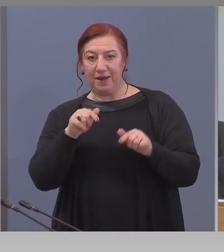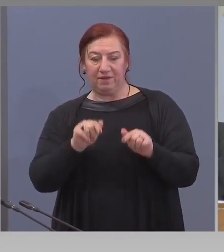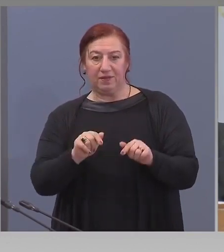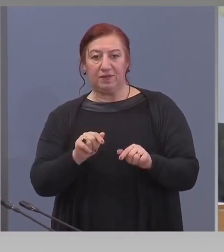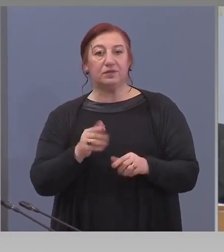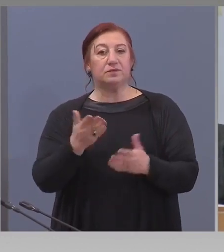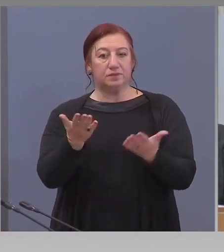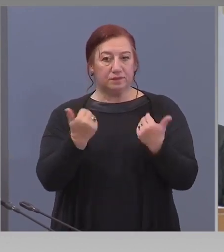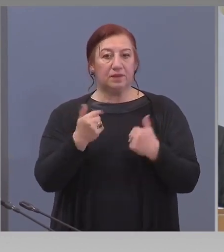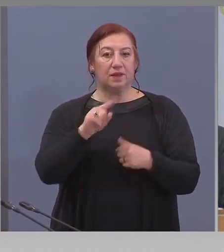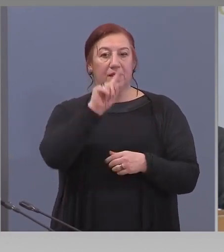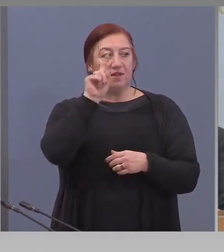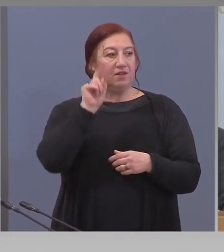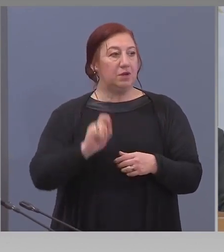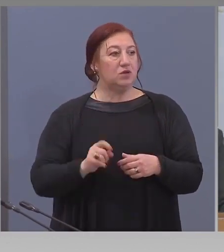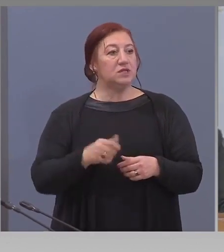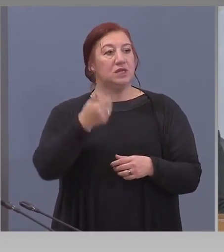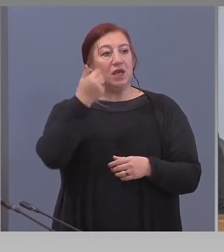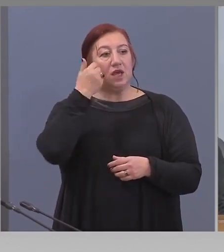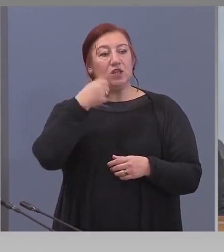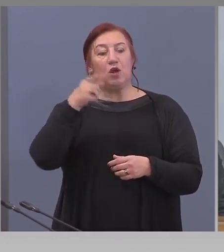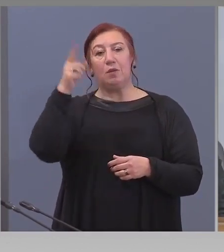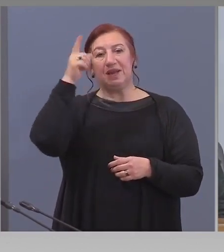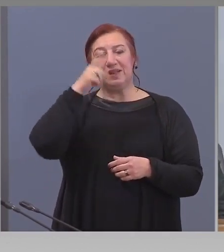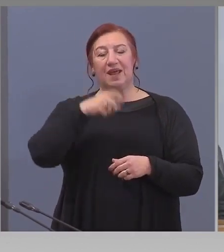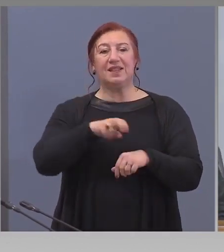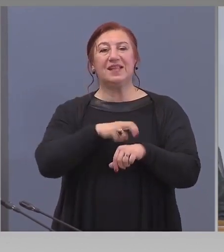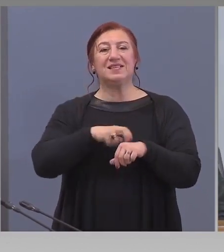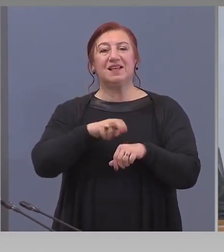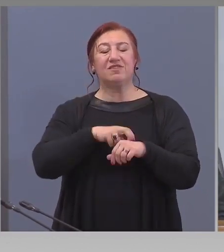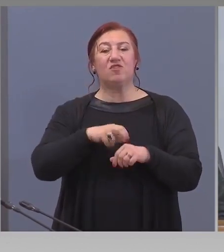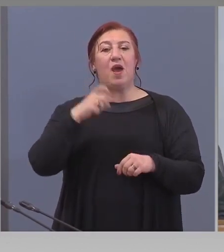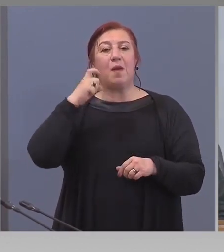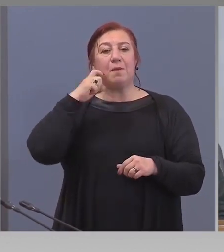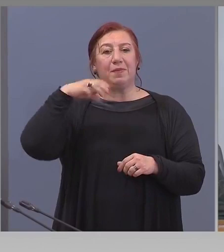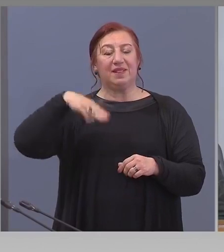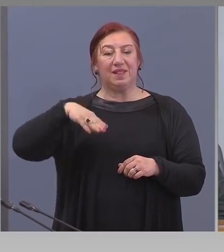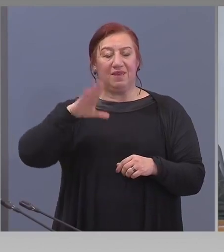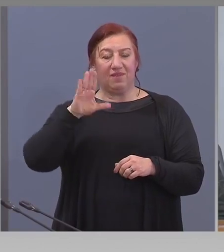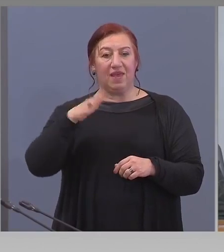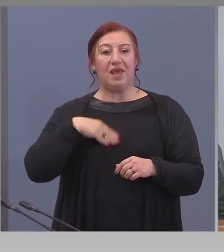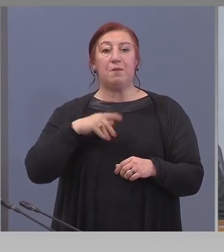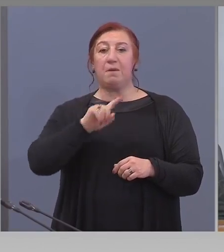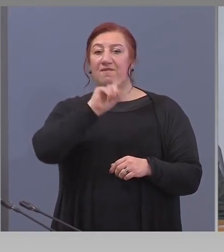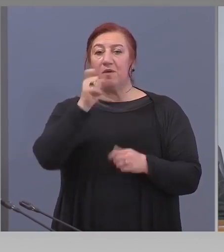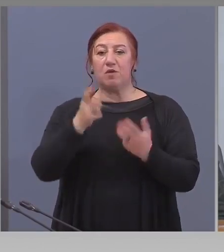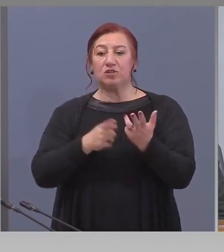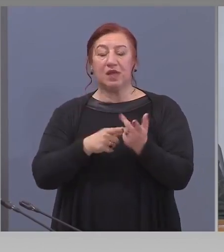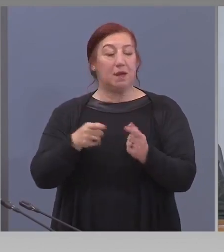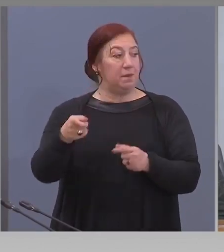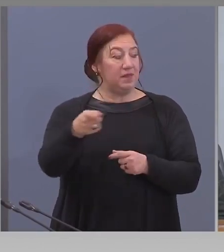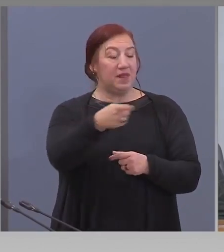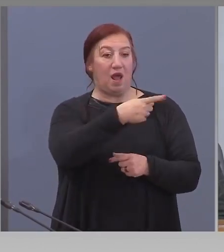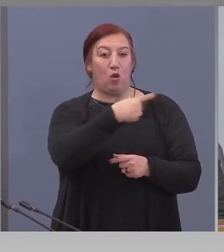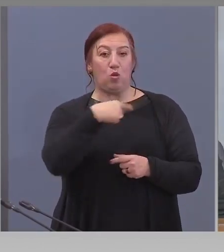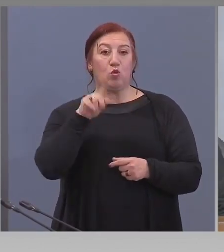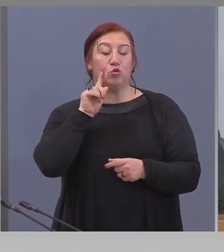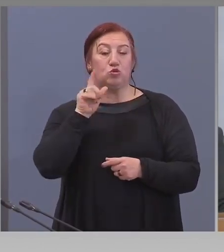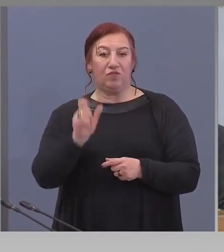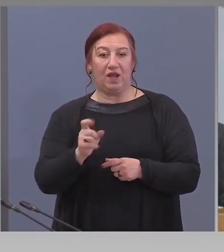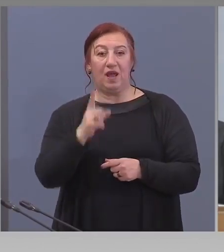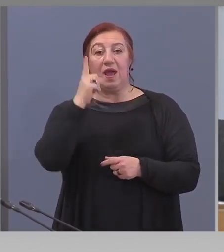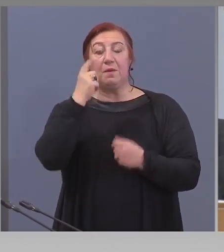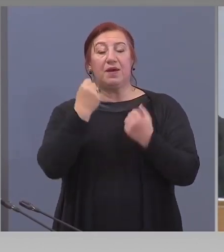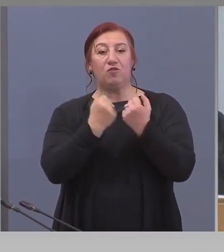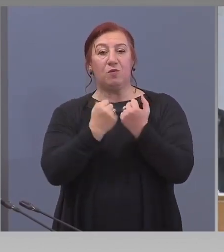Въпроси. Добър ден. Тесислава Ризова, Битиви. Имам въпроси към няколко човека от експертния съвет. На първо място